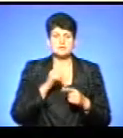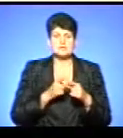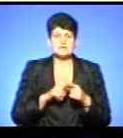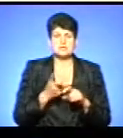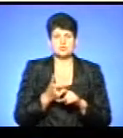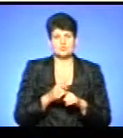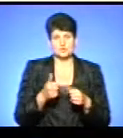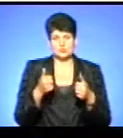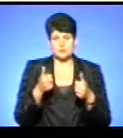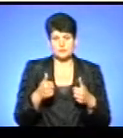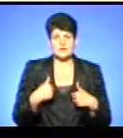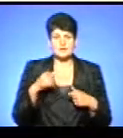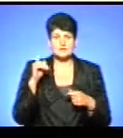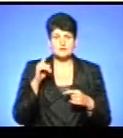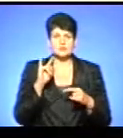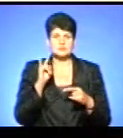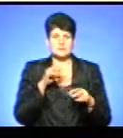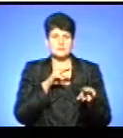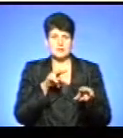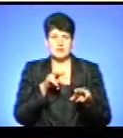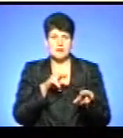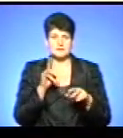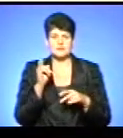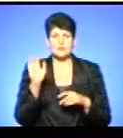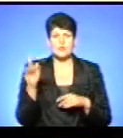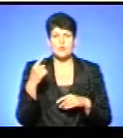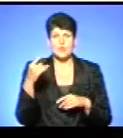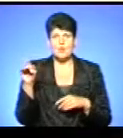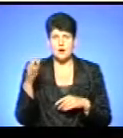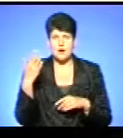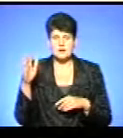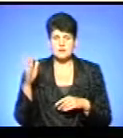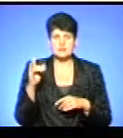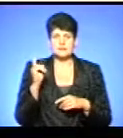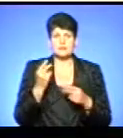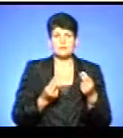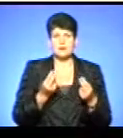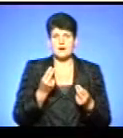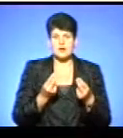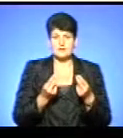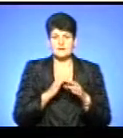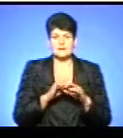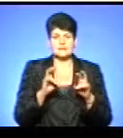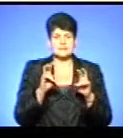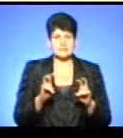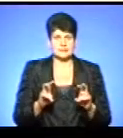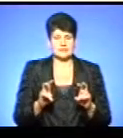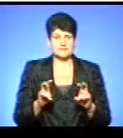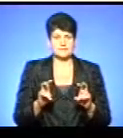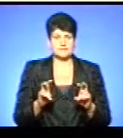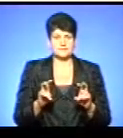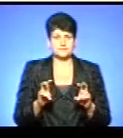добре, тому що знаємо, що дитина під наглядом, дитина погуляла, дитина погралася, не сидить принаймні як-то